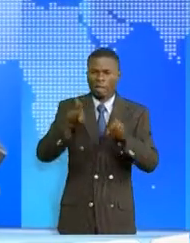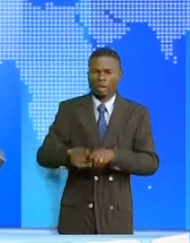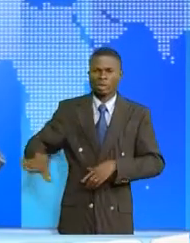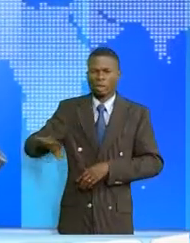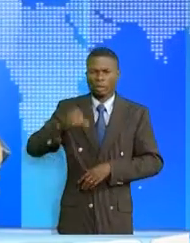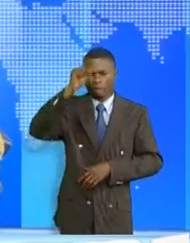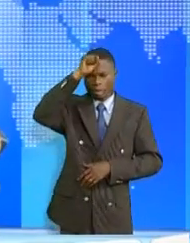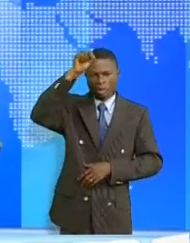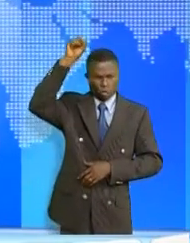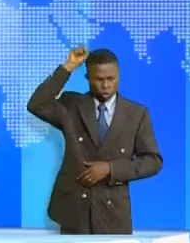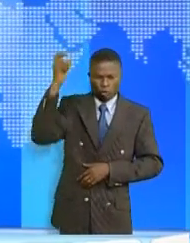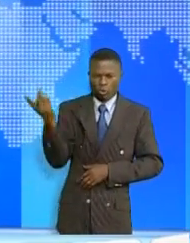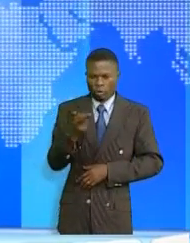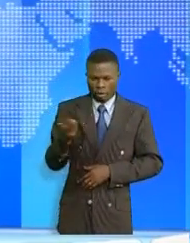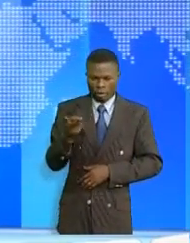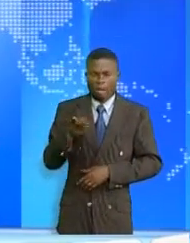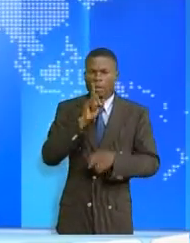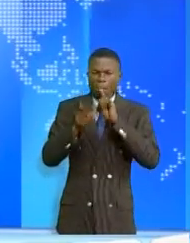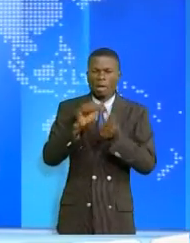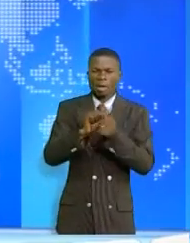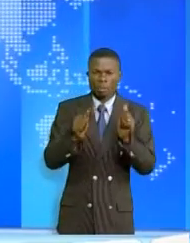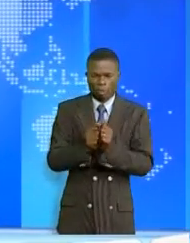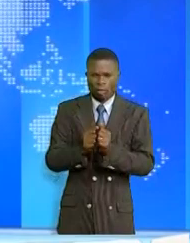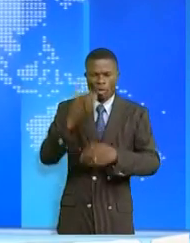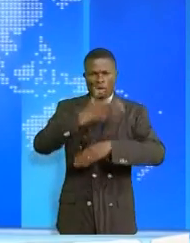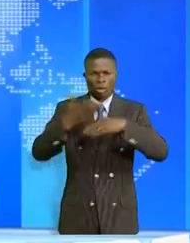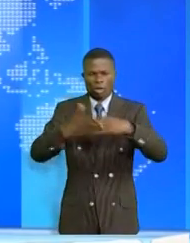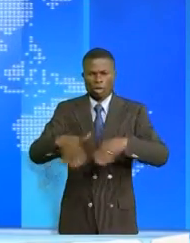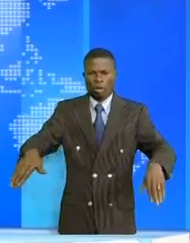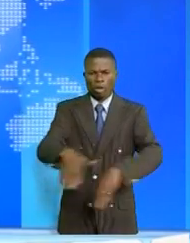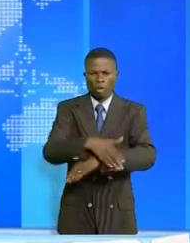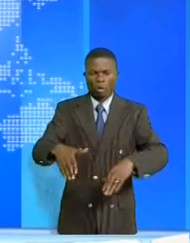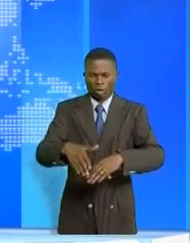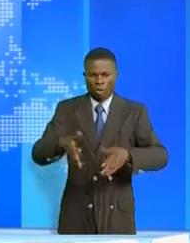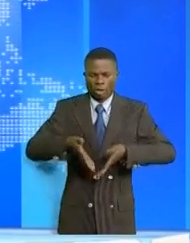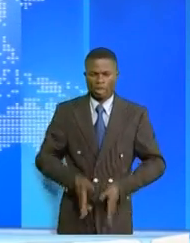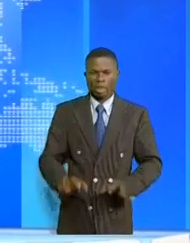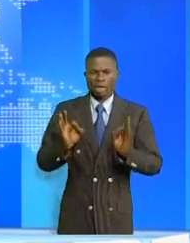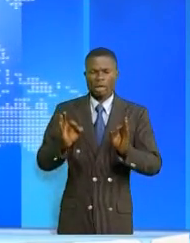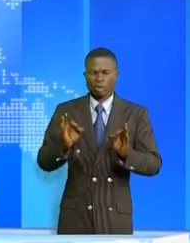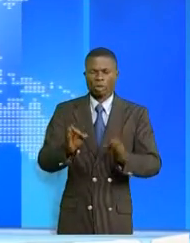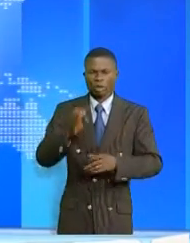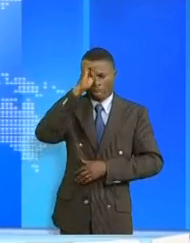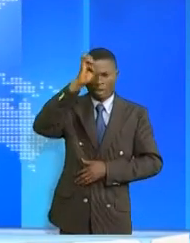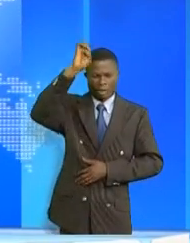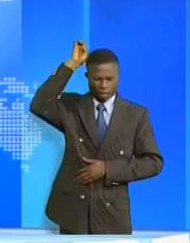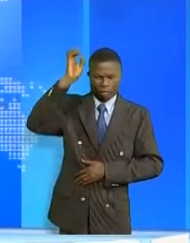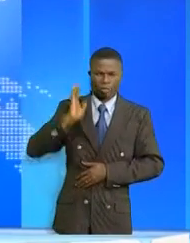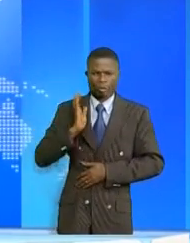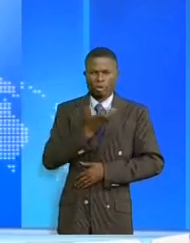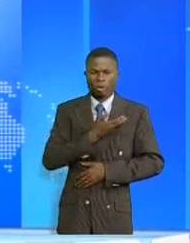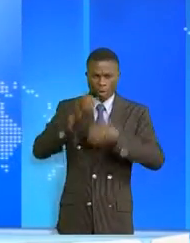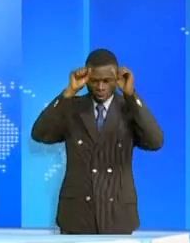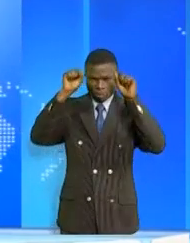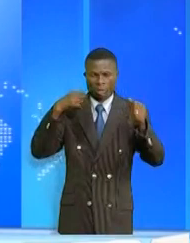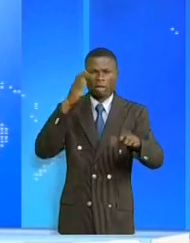'Éthiopie et le Soudan au sujet de la construction du barrage de la Renaissance éthiopienne. Le président de la République